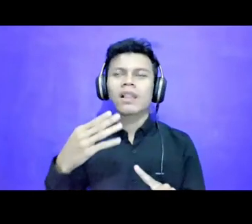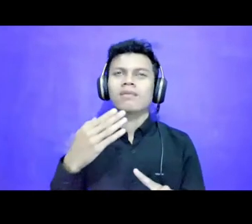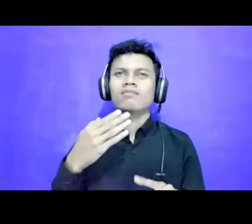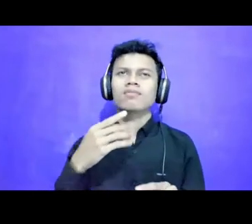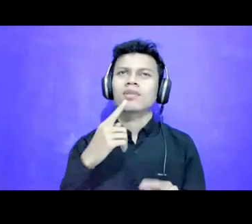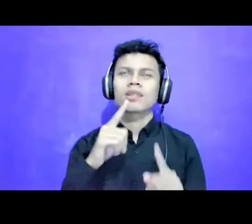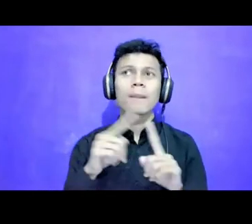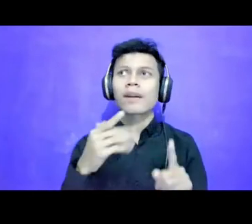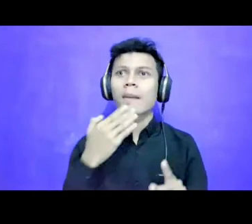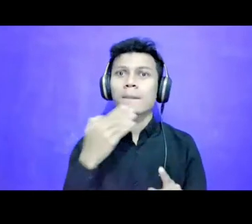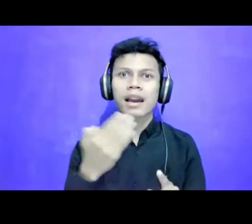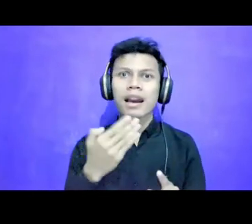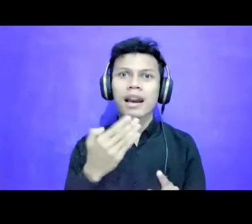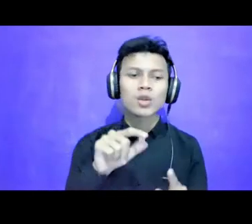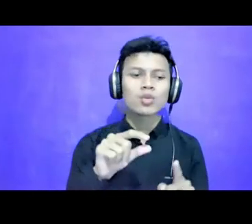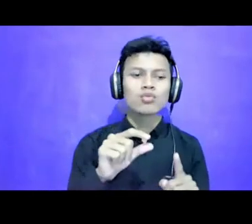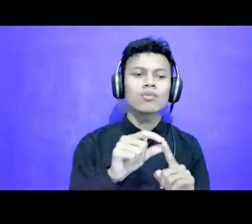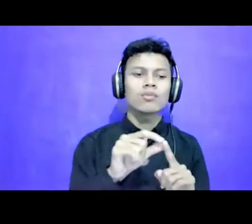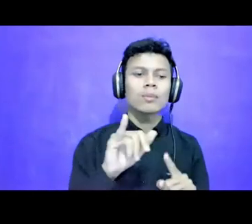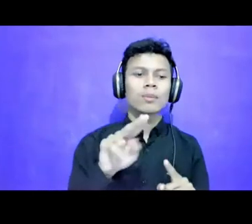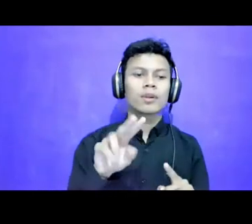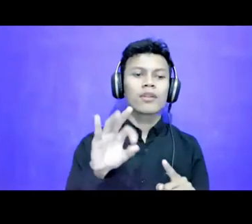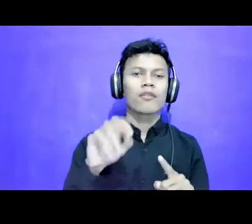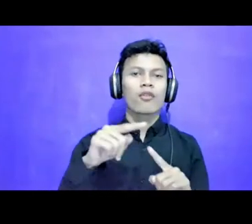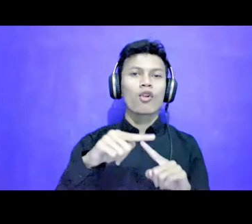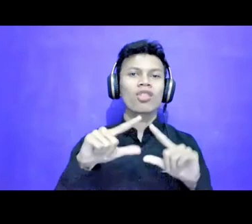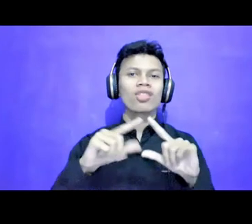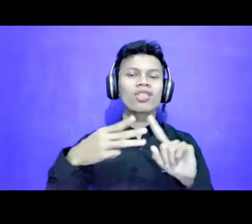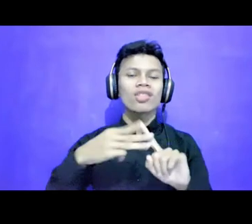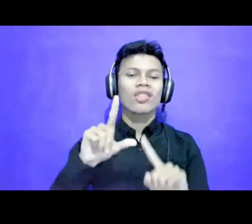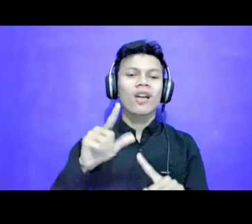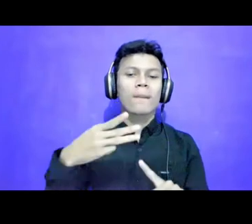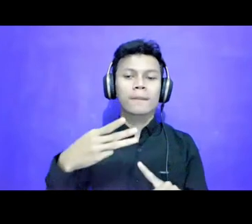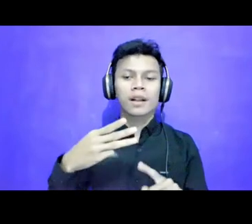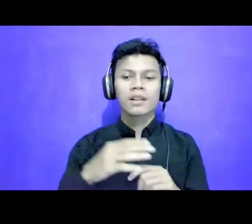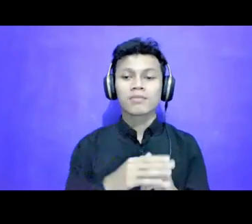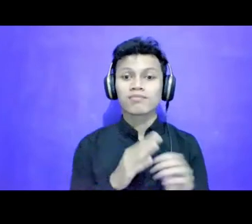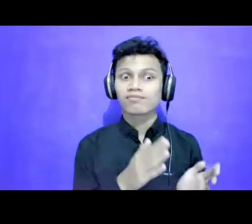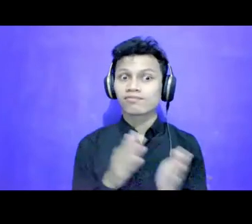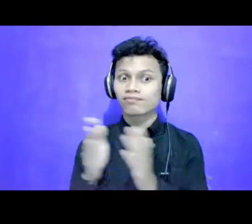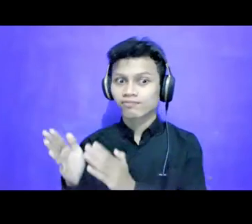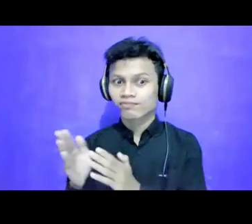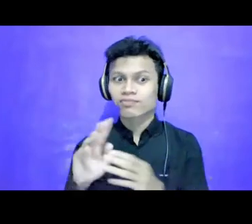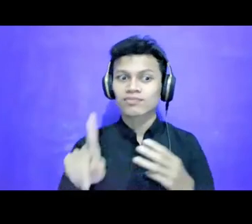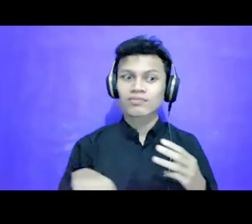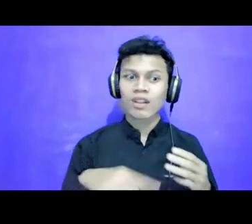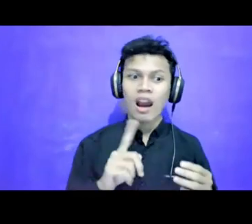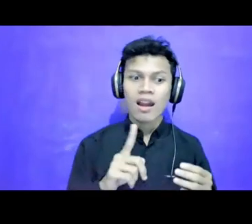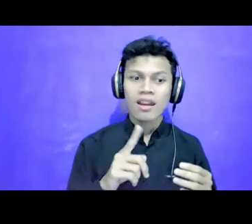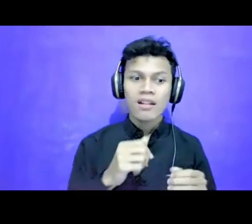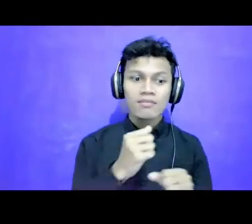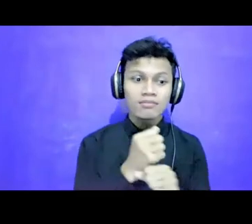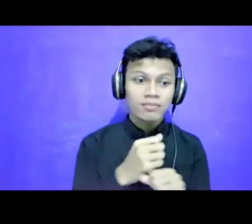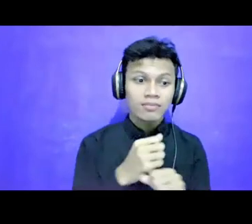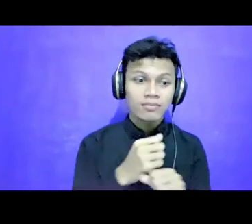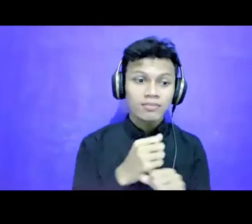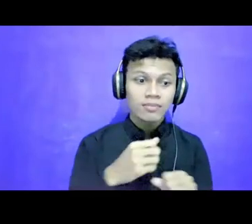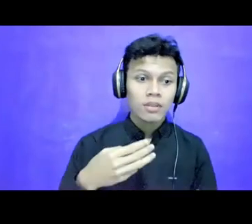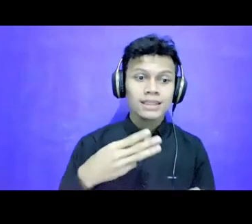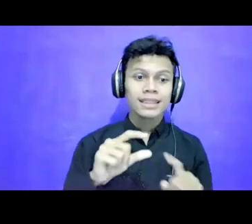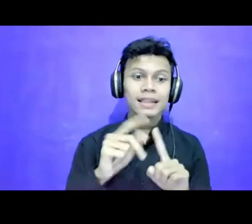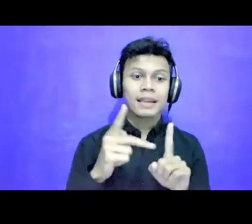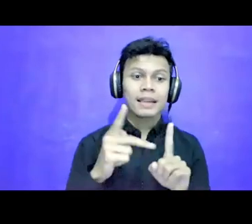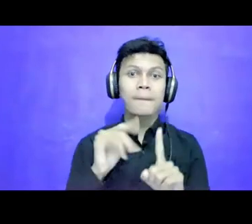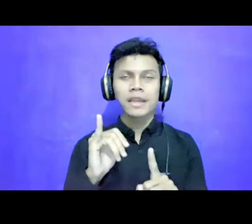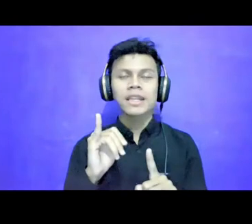Pivot Table Biasanya Kemudian Kita Ada GP Itu Untuk Melihat Persebaran Untuk